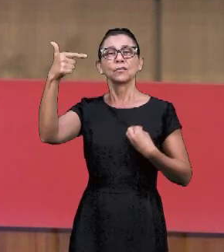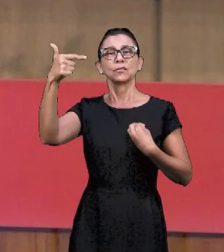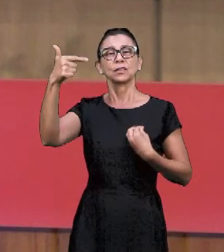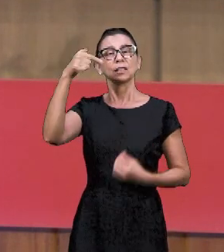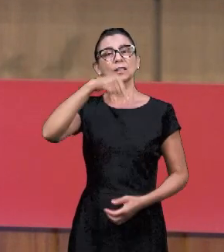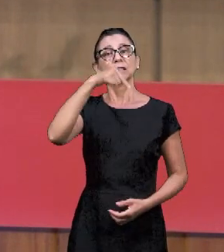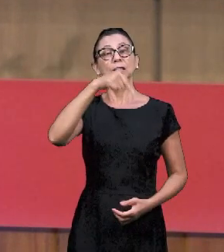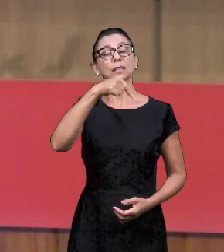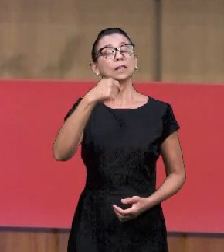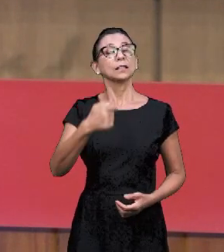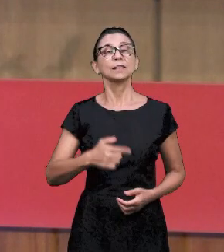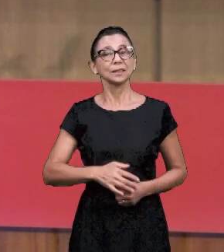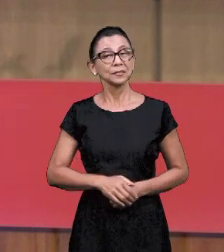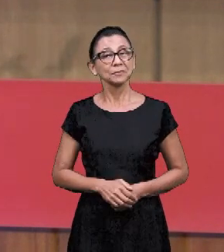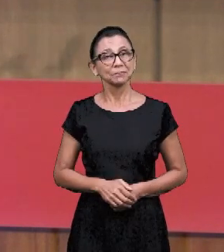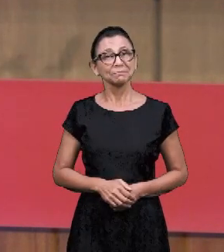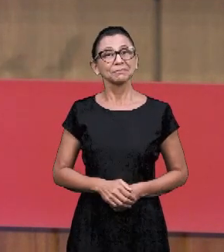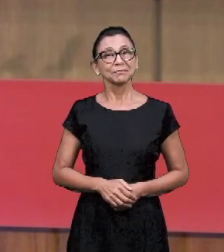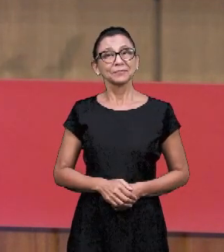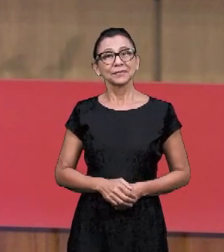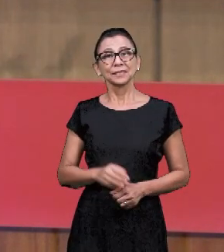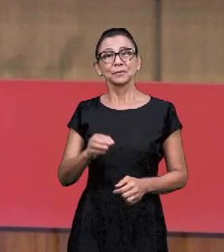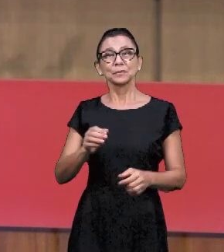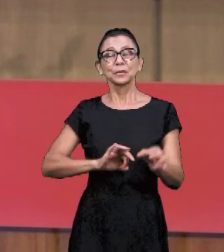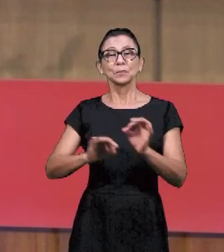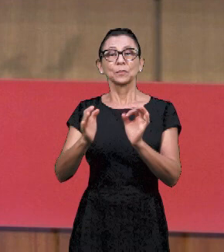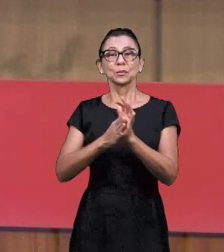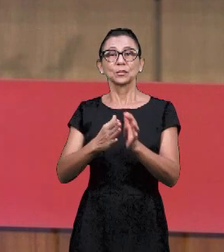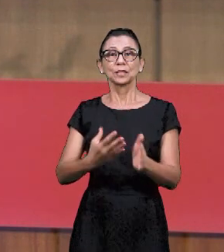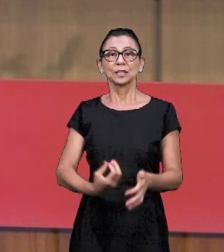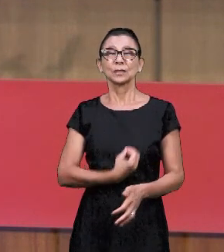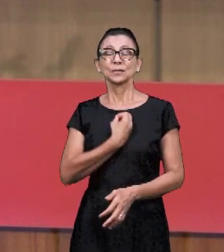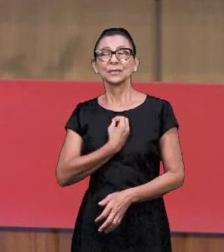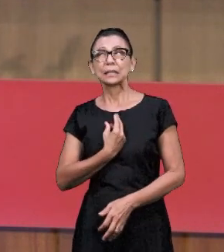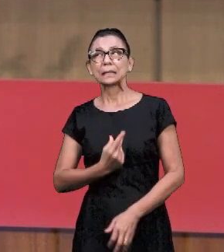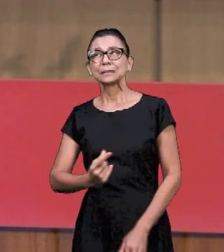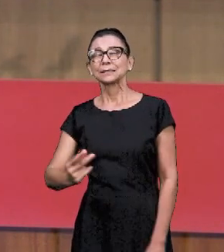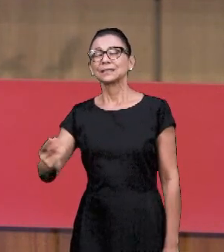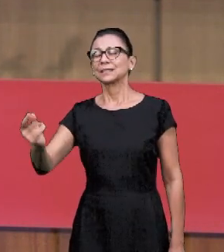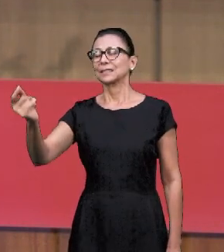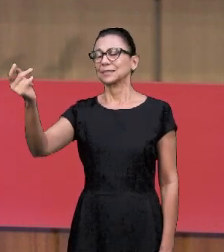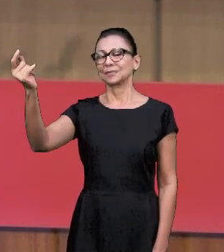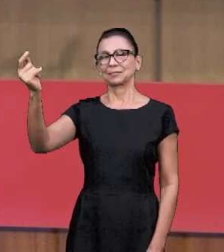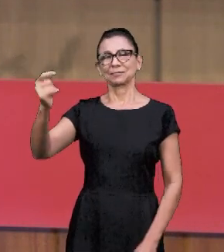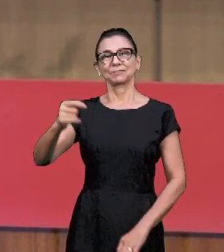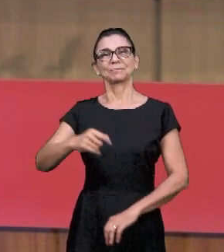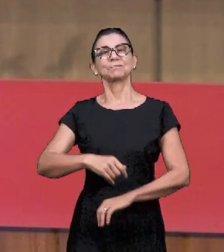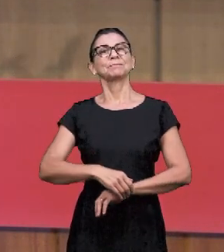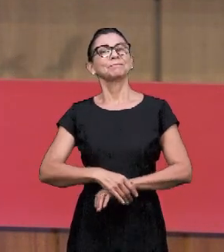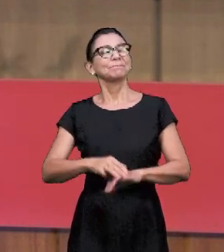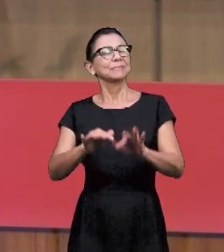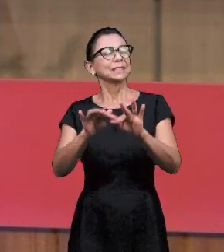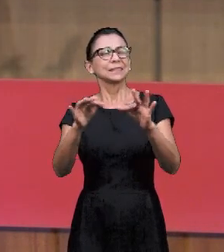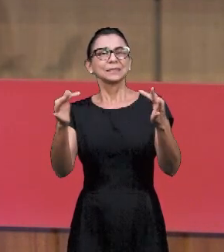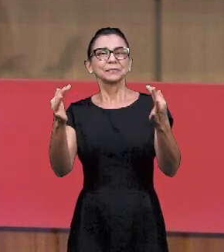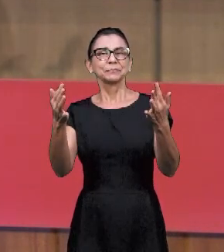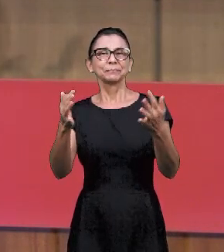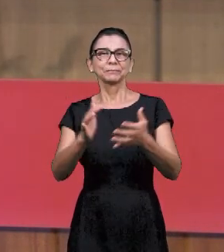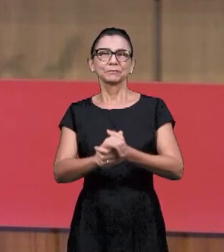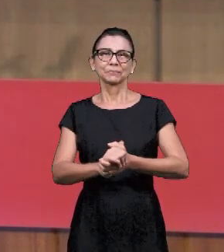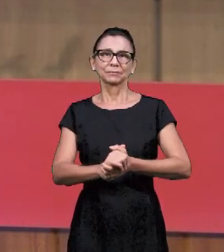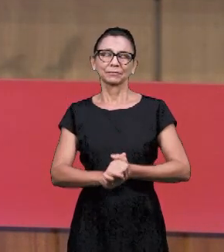что оно больше, чем жизнь. Какая жизнь? Это материально проходящая жизнь. Потому что это проект для вечной жизни.